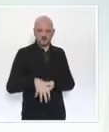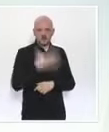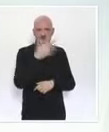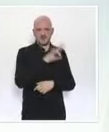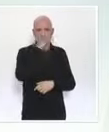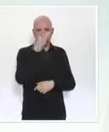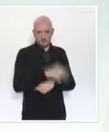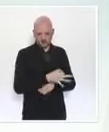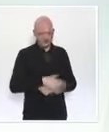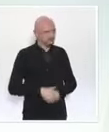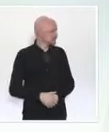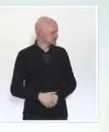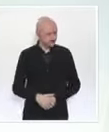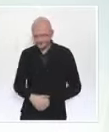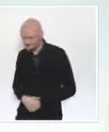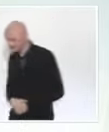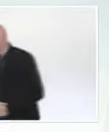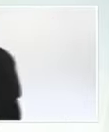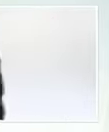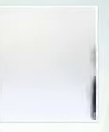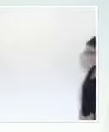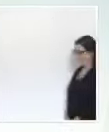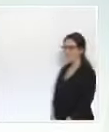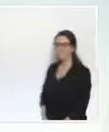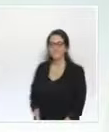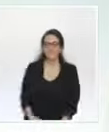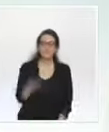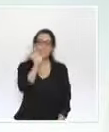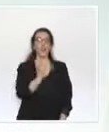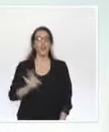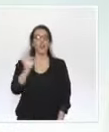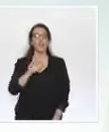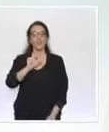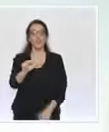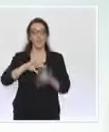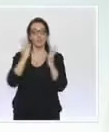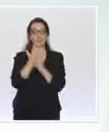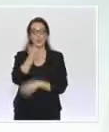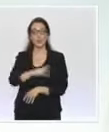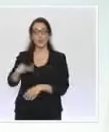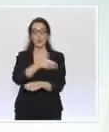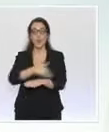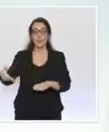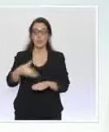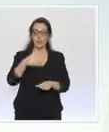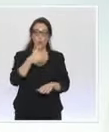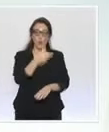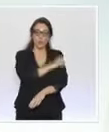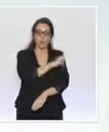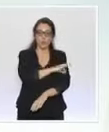d'un potentiel de 200 millions de doses, ce qui permettrait de vacciner 100 millions de personnes,